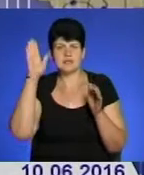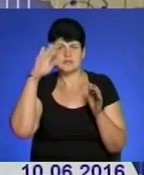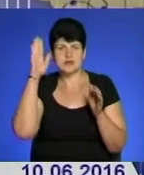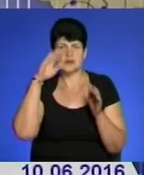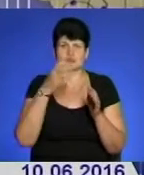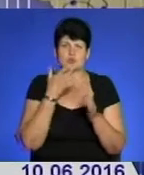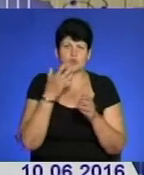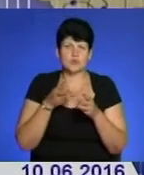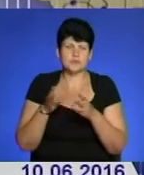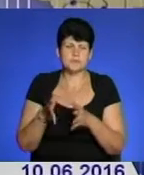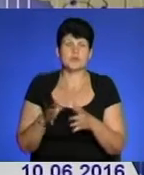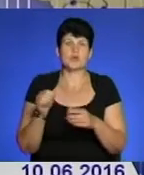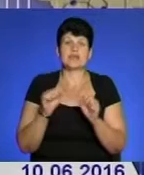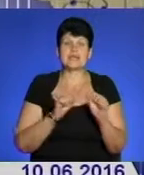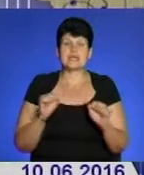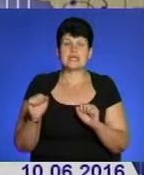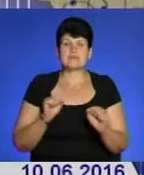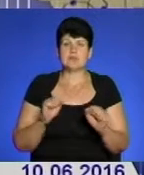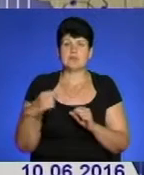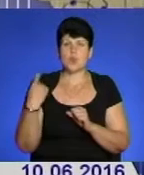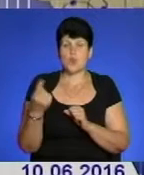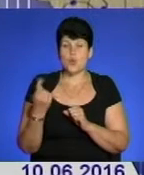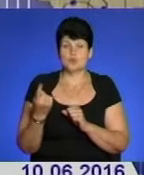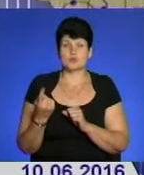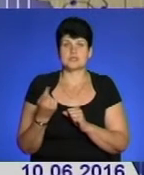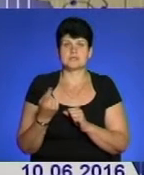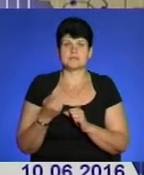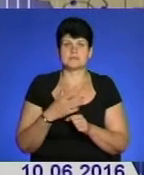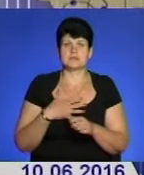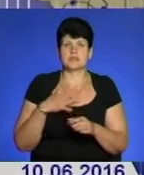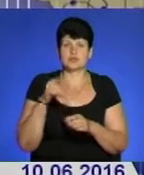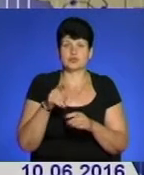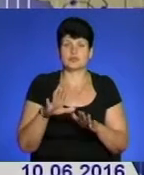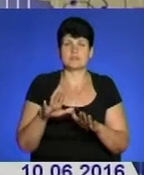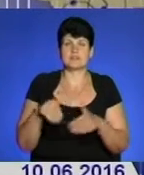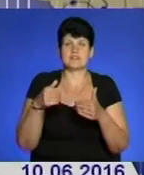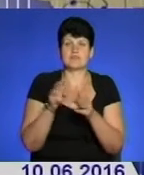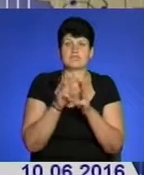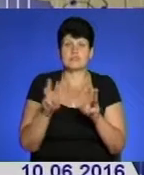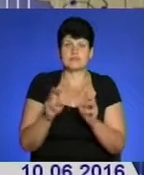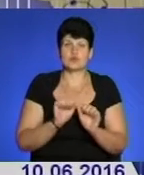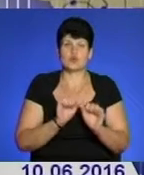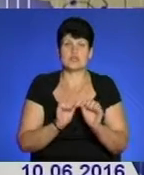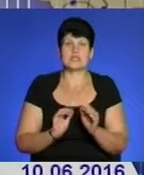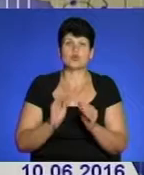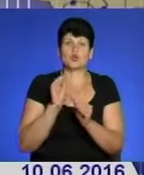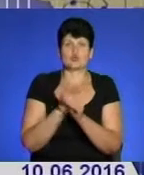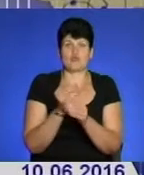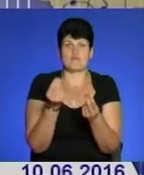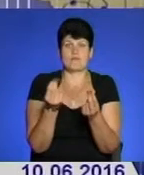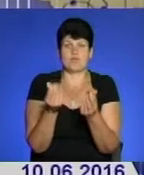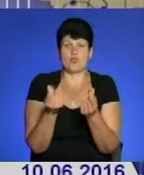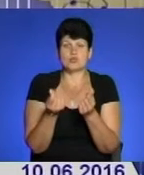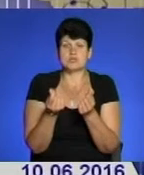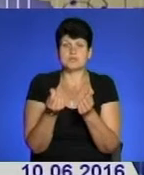теплопостачання. Тож, керівники області зійшлися на тому, щоб звертатися до Міністерства оборони за додатковим фінансуванням.